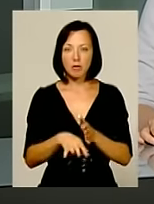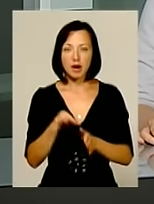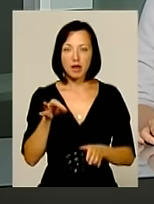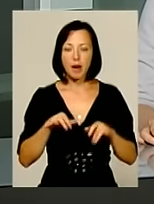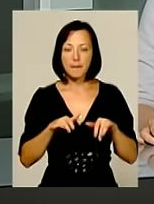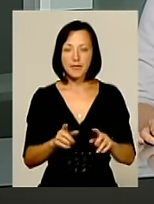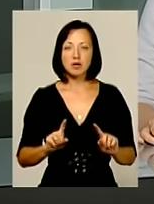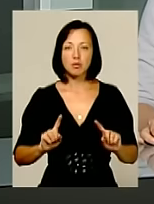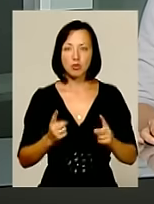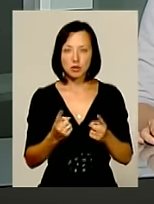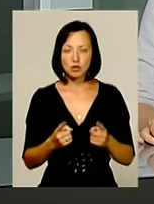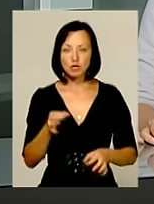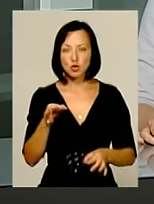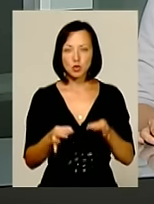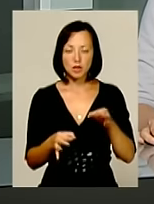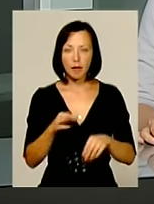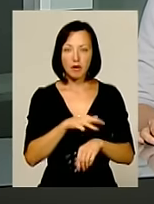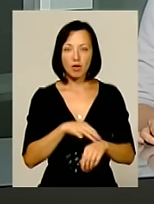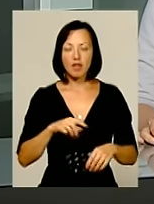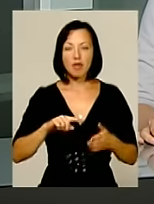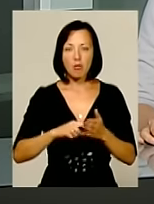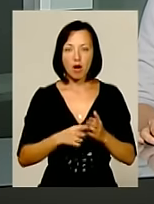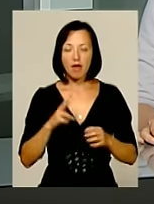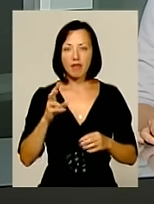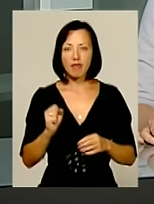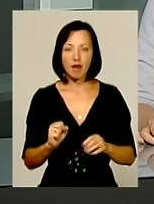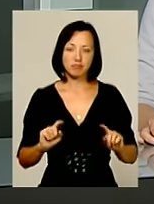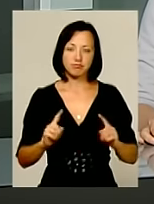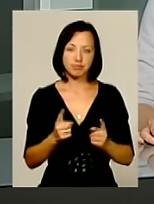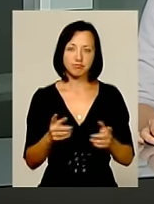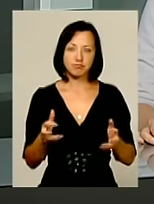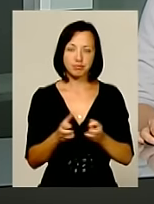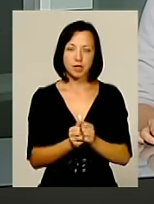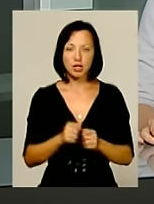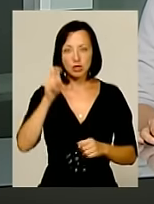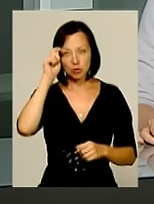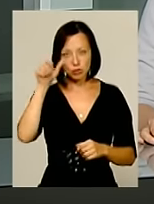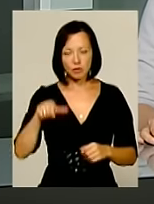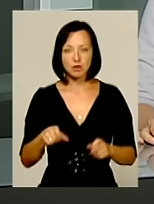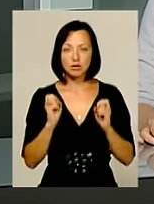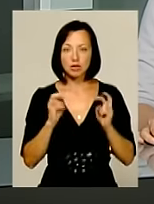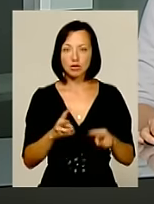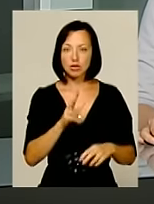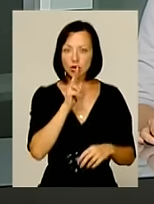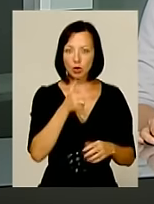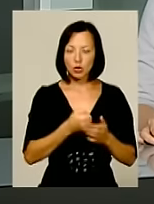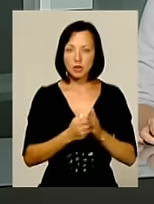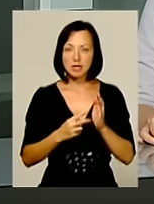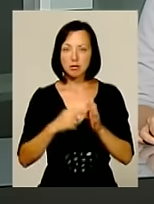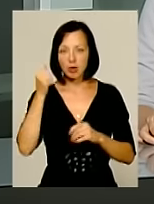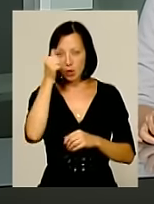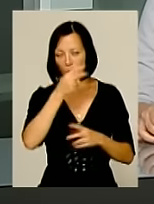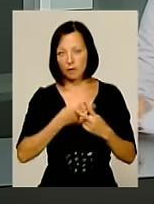запобіжного заходу. В суді правоохоронці наполягатимуть на взятті його під варту. Чоловікові загрожує від 3 до 7 років